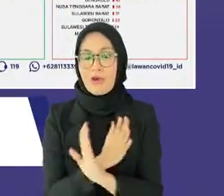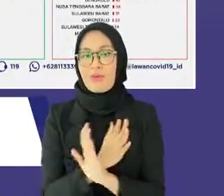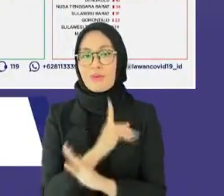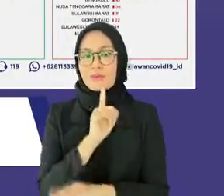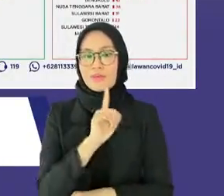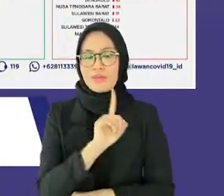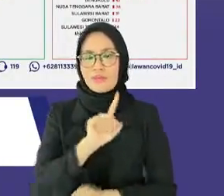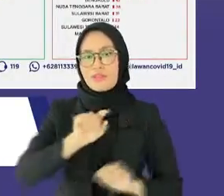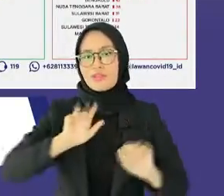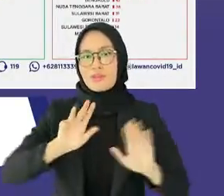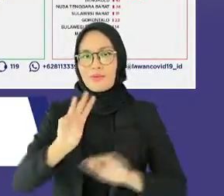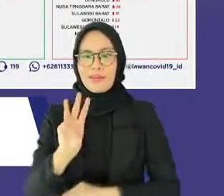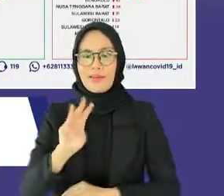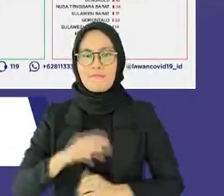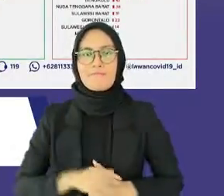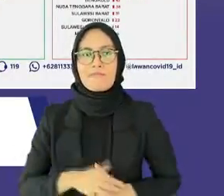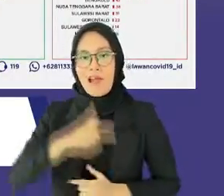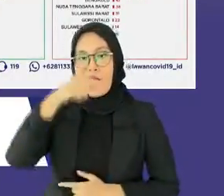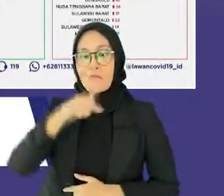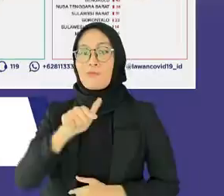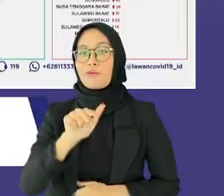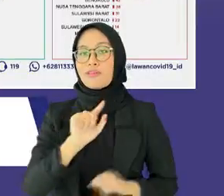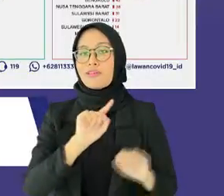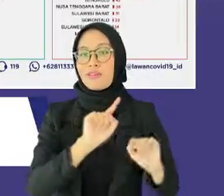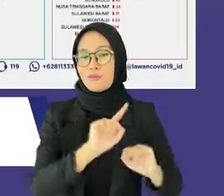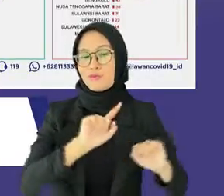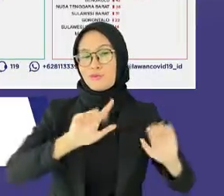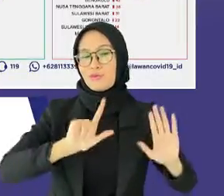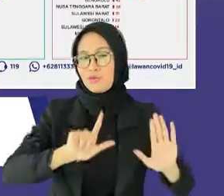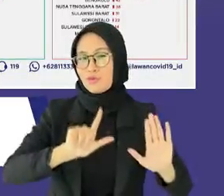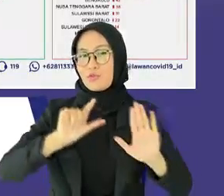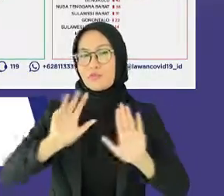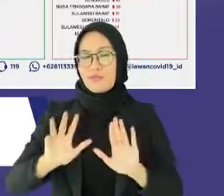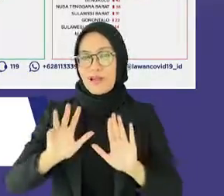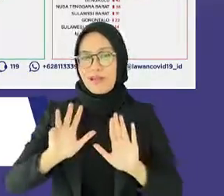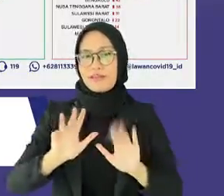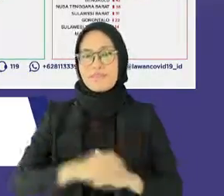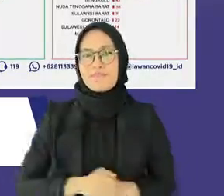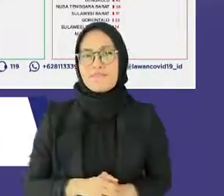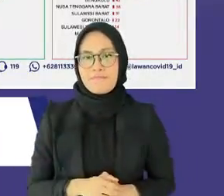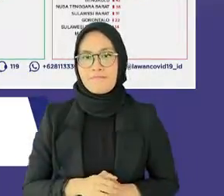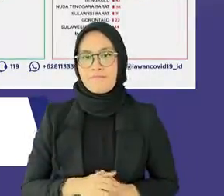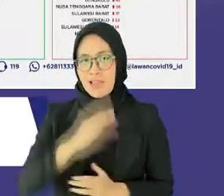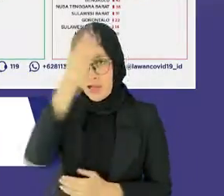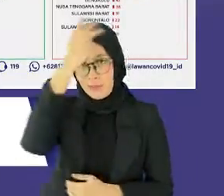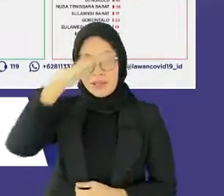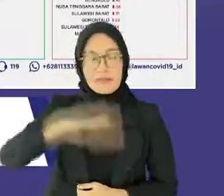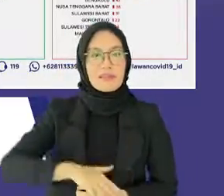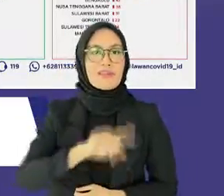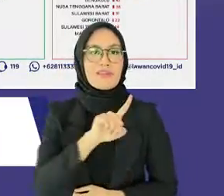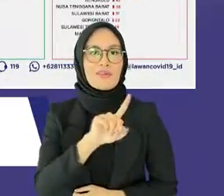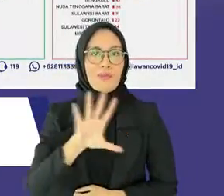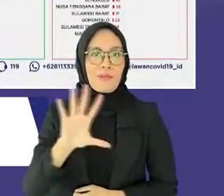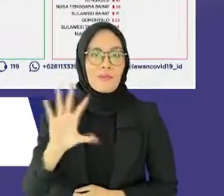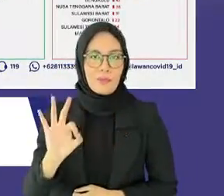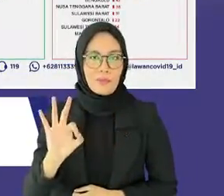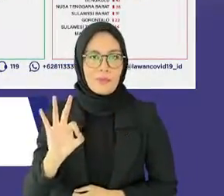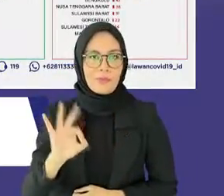193, Lampung 179, dan Kalimantan Selatan 150.